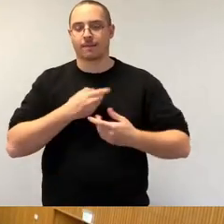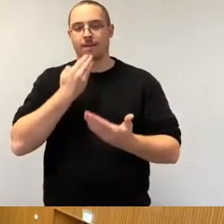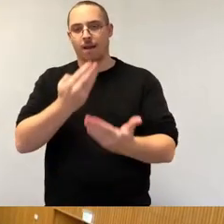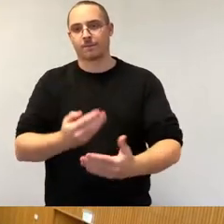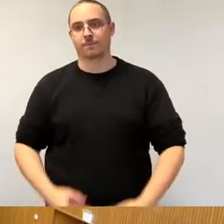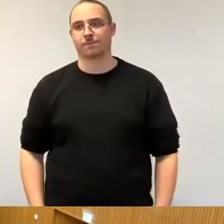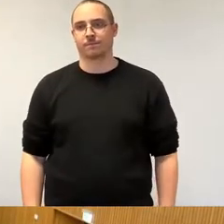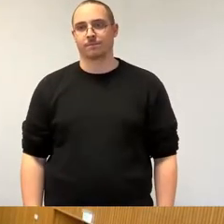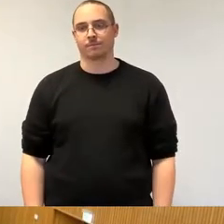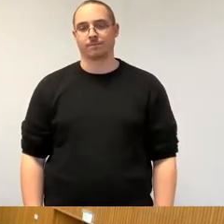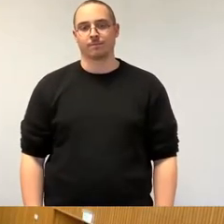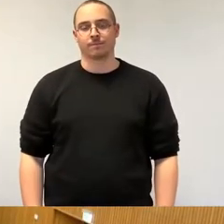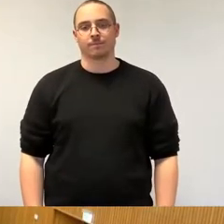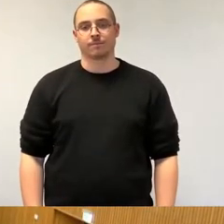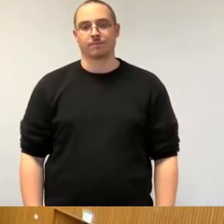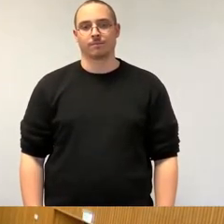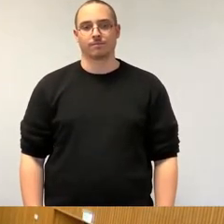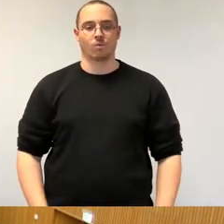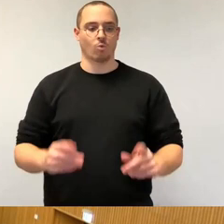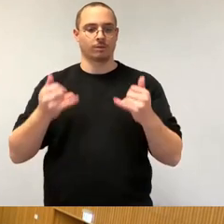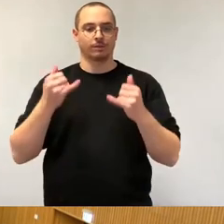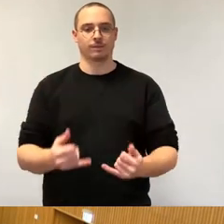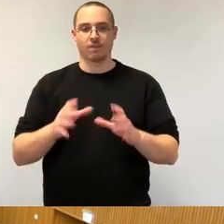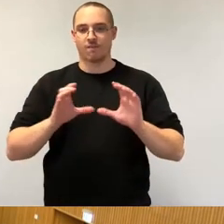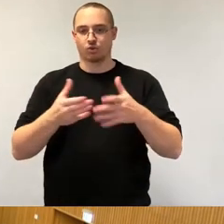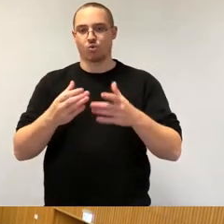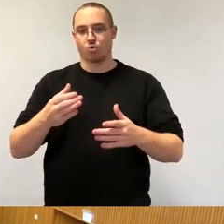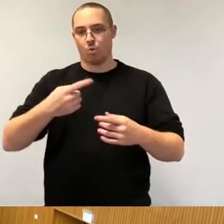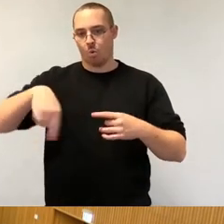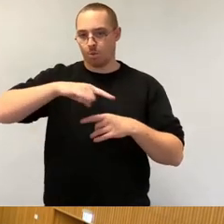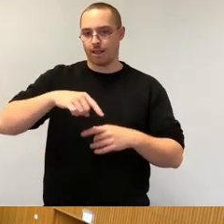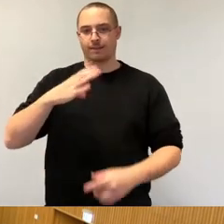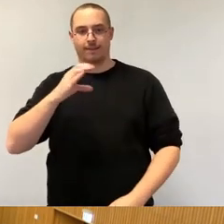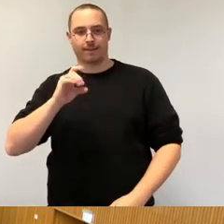Wir steigen ein in die Fraktionsrunde. CDU-Fraktion beginnt. Herr Karten, bitte schön.